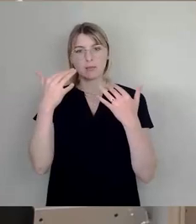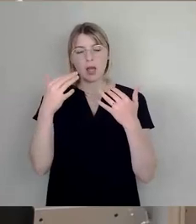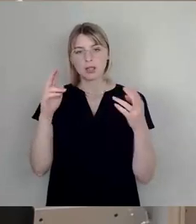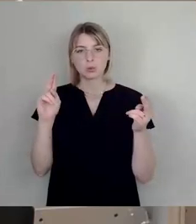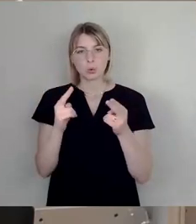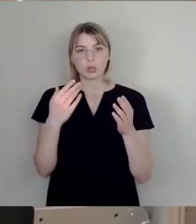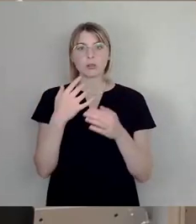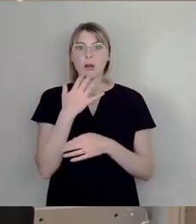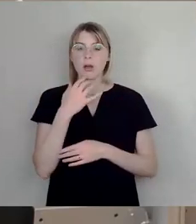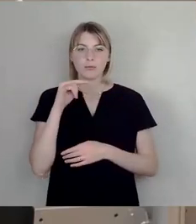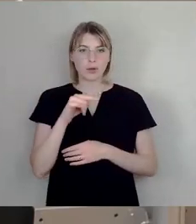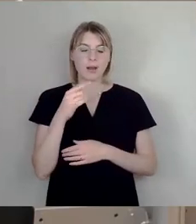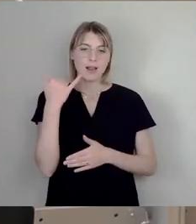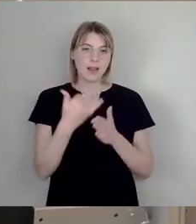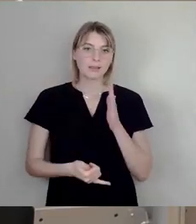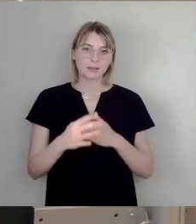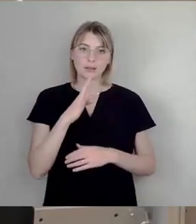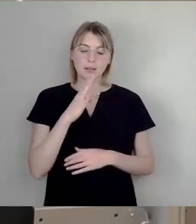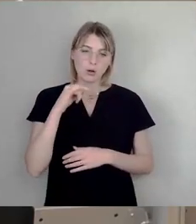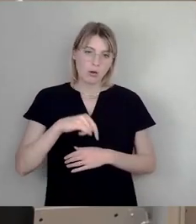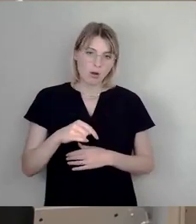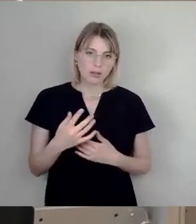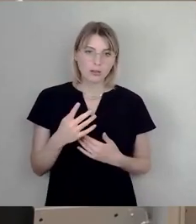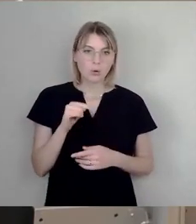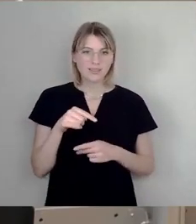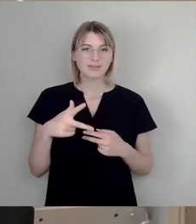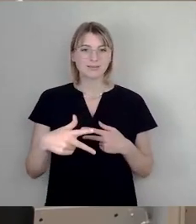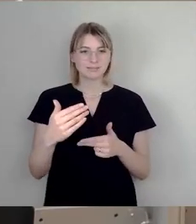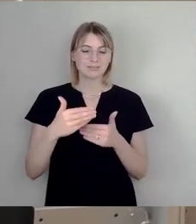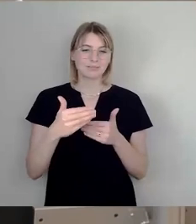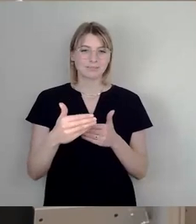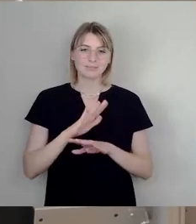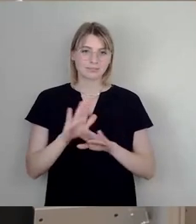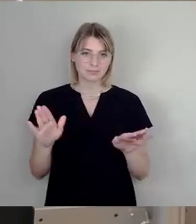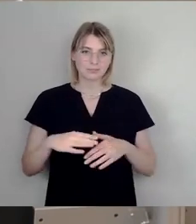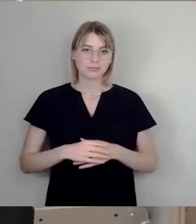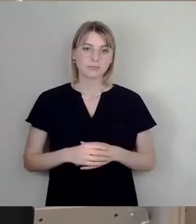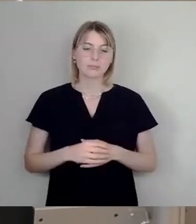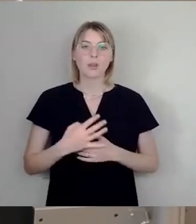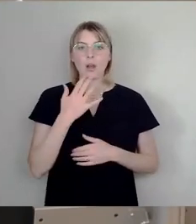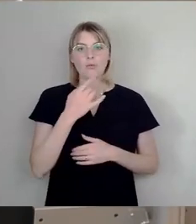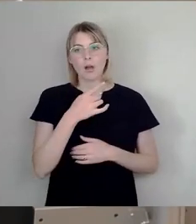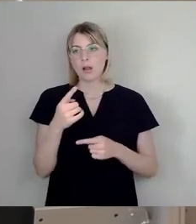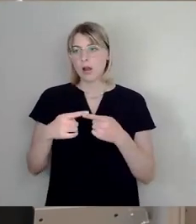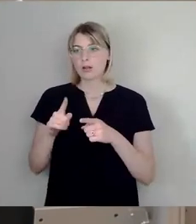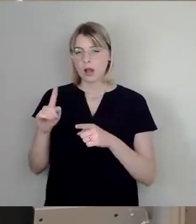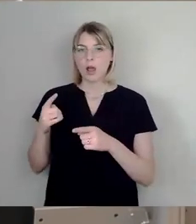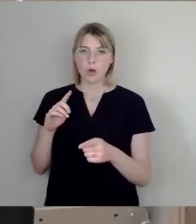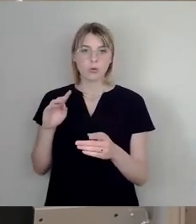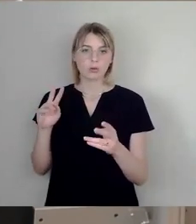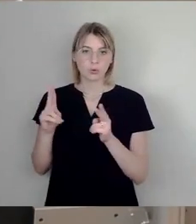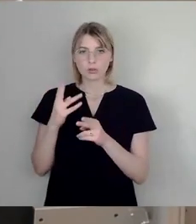dieser Legislatur an diesem Abend sein wird. Vielleicht können sich alle anderen auch kurz halten. Es ist ein kleines